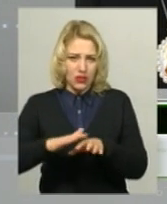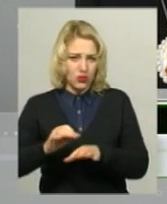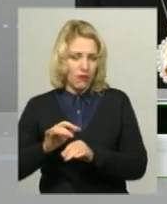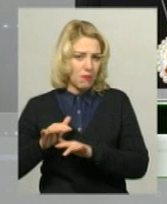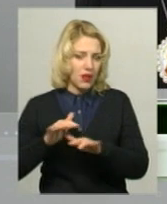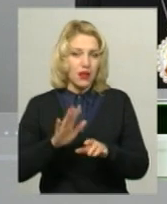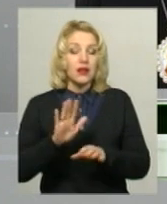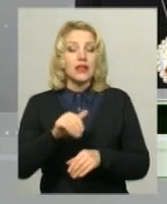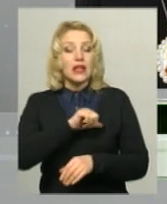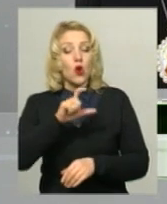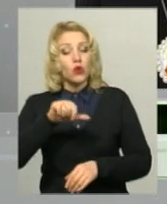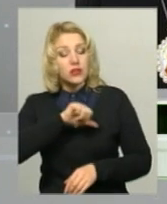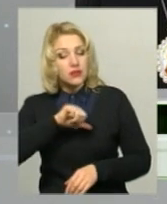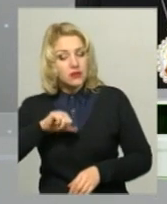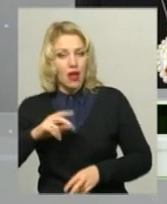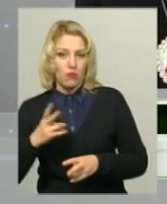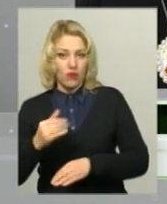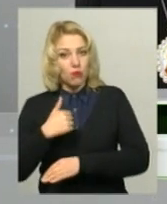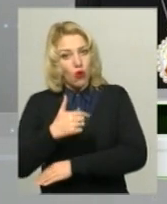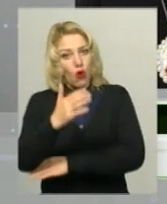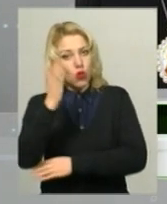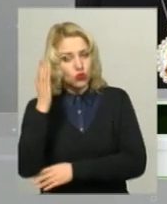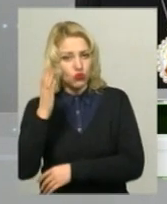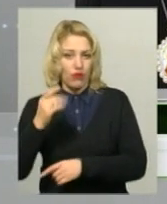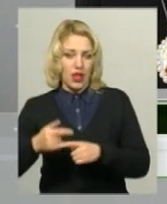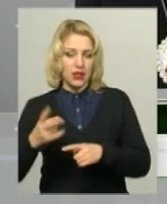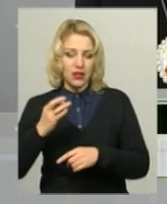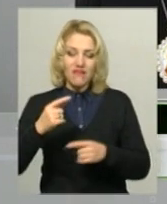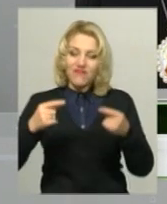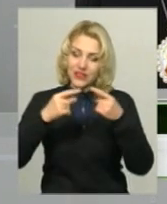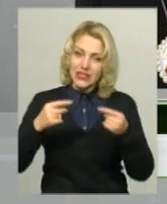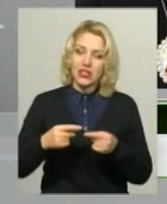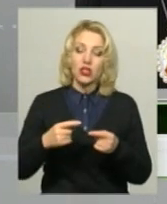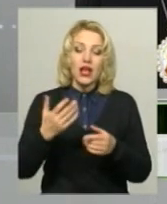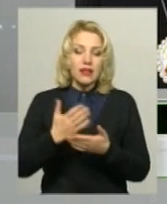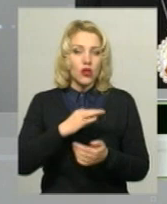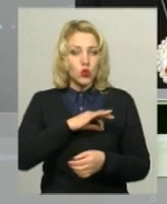проголосують, визначать це, проведуть певну формальну юридичну процедуру.